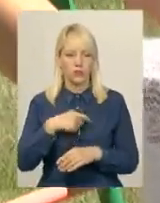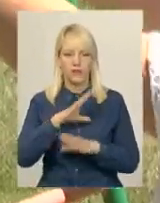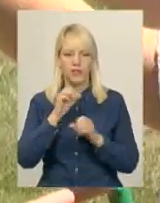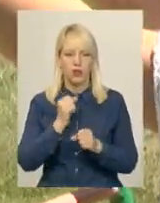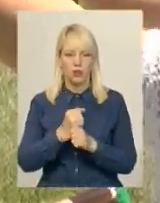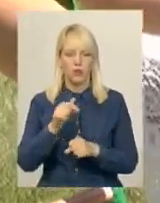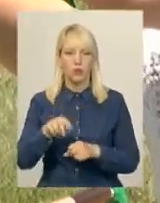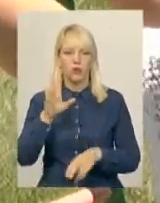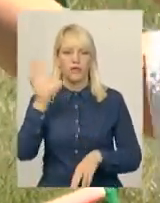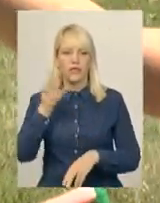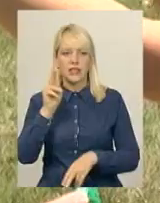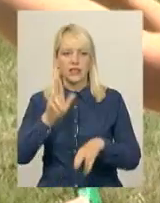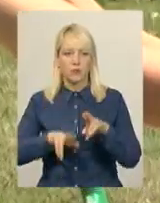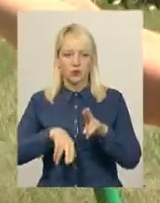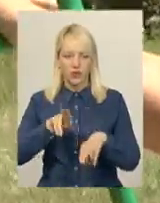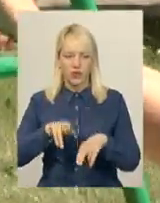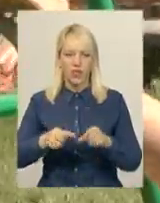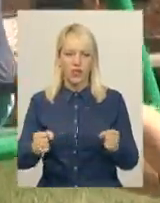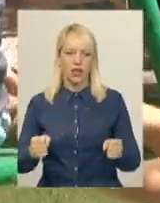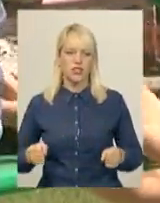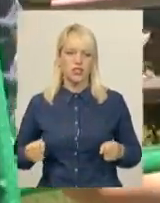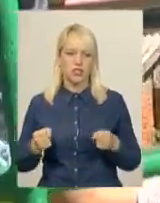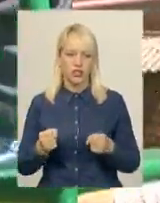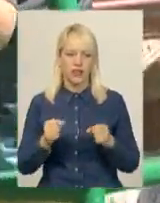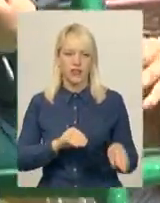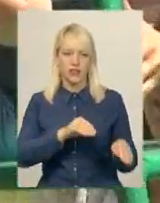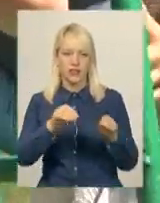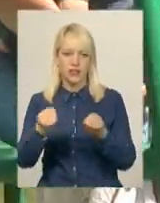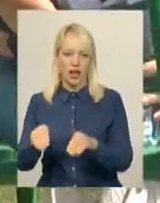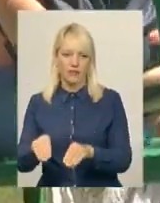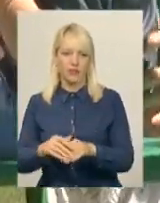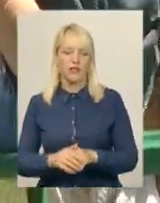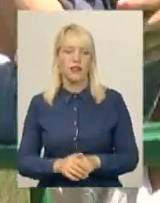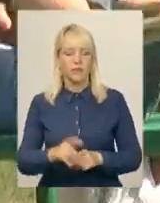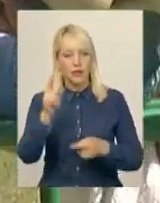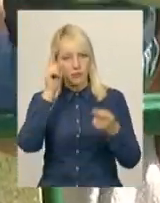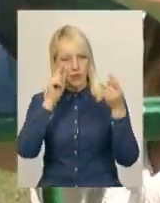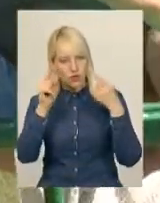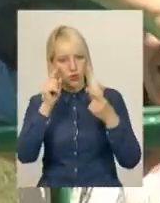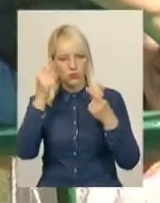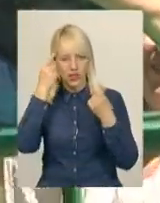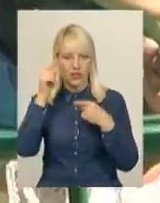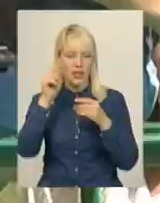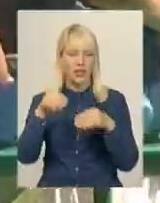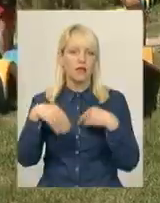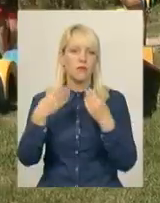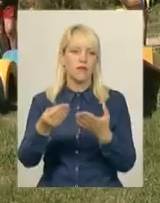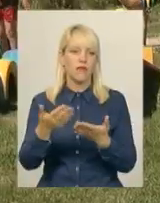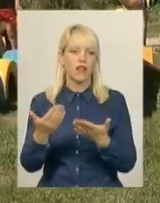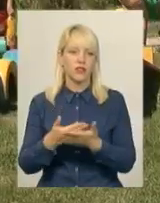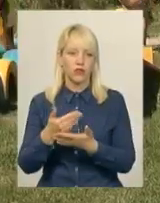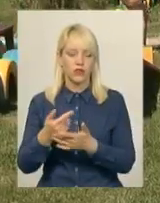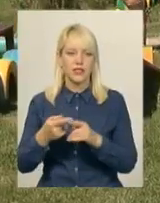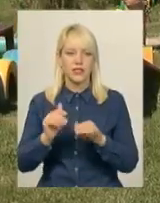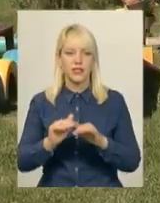Ми красили, качельки ставили, придумували, ідеї подавали нові». Цей